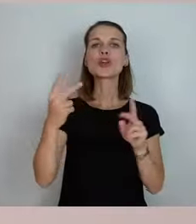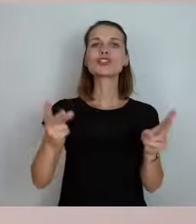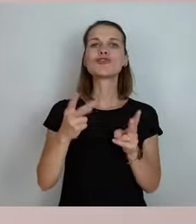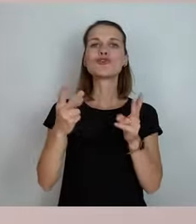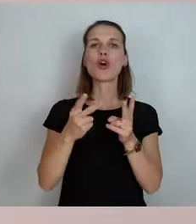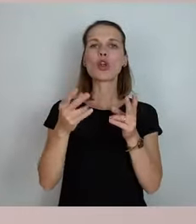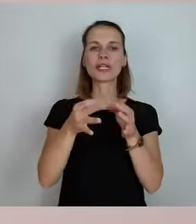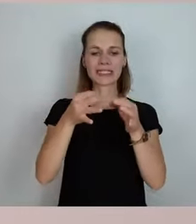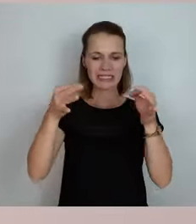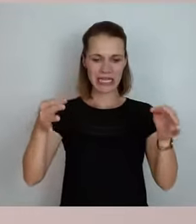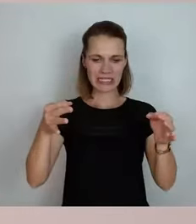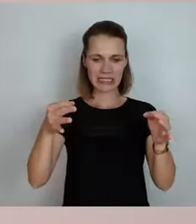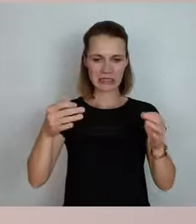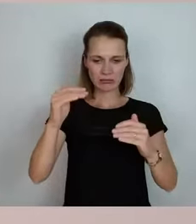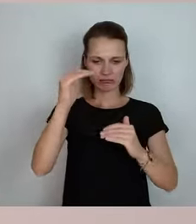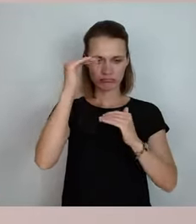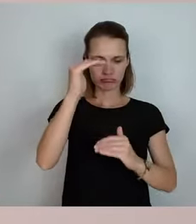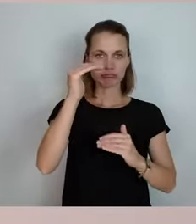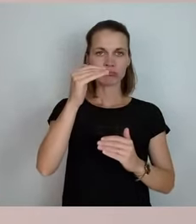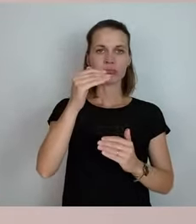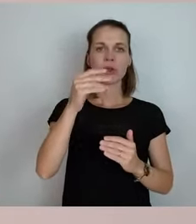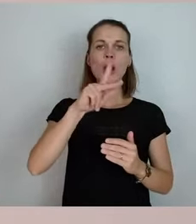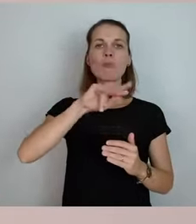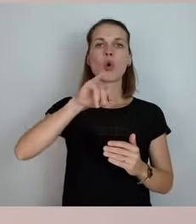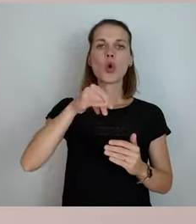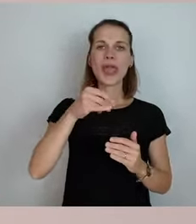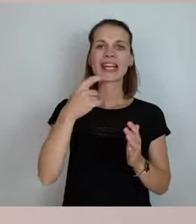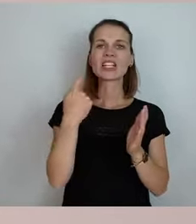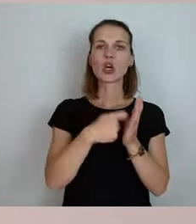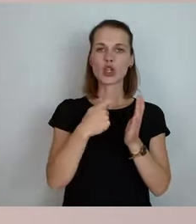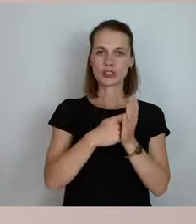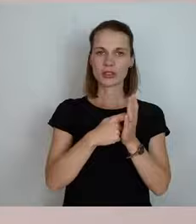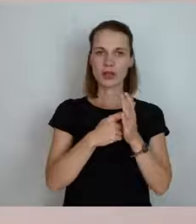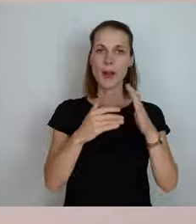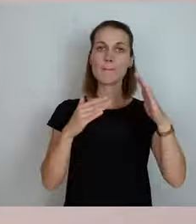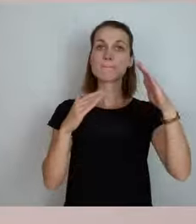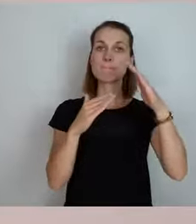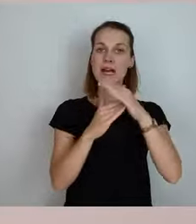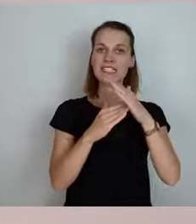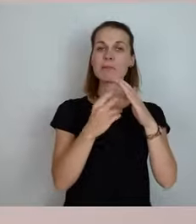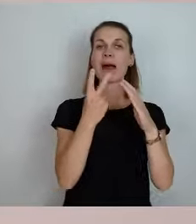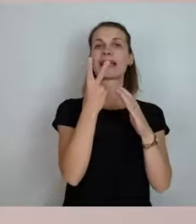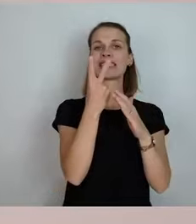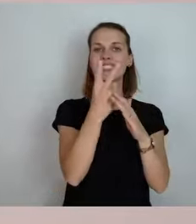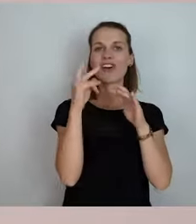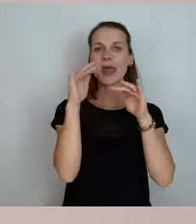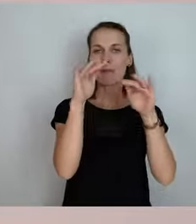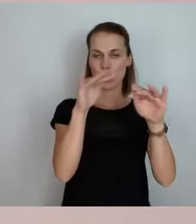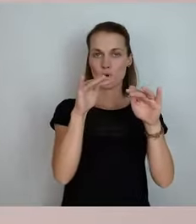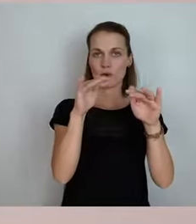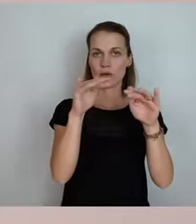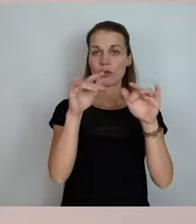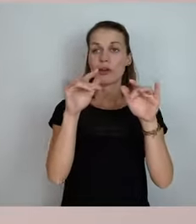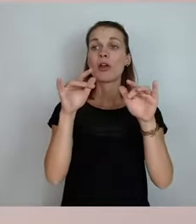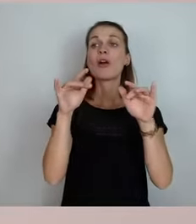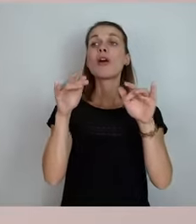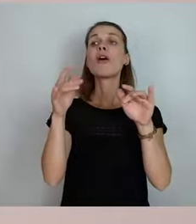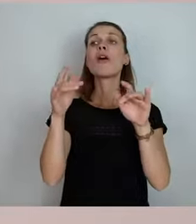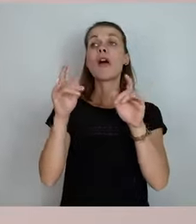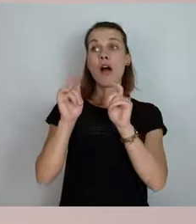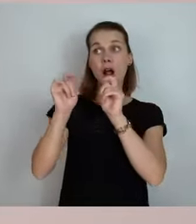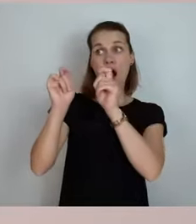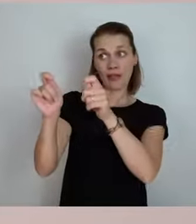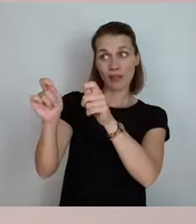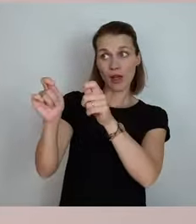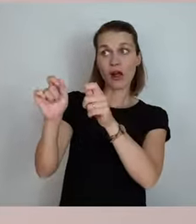Projektkosten maximal 2 Millionen förderfähig mit 75 Prozent, also 1,5 Millionen konnte man maximal als Antragsteller bekommen, als Kommune.